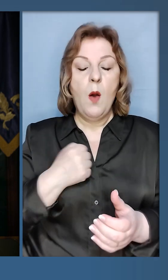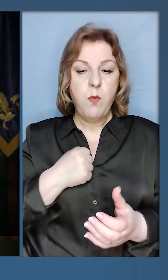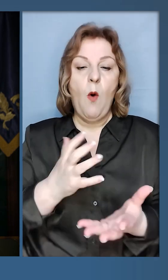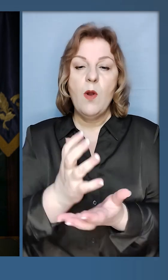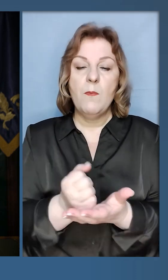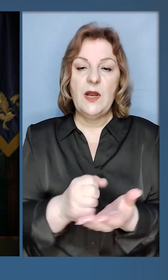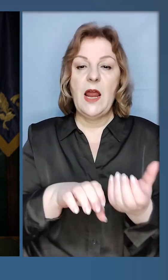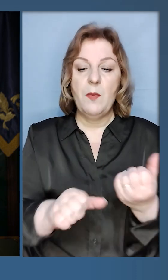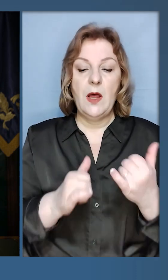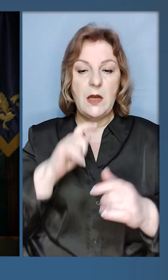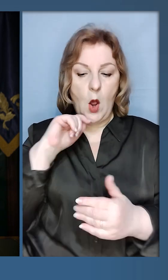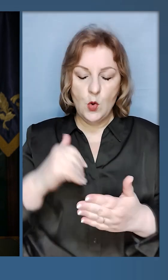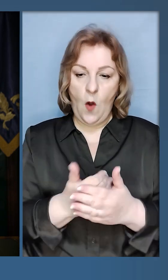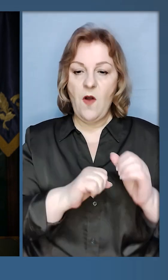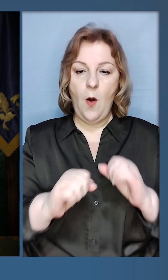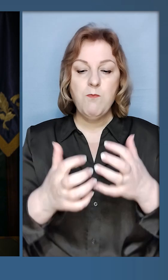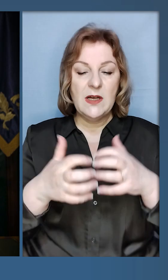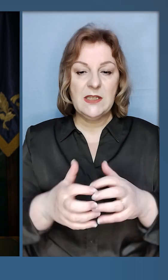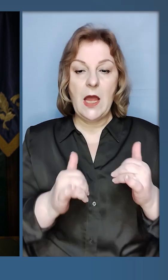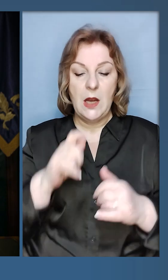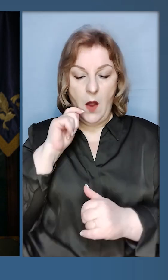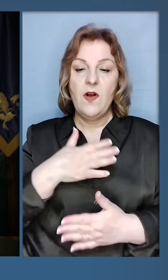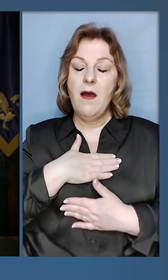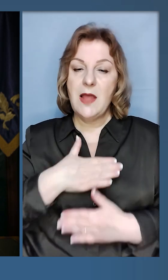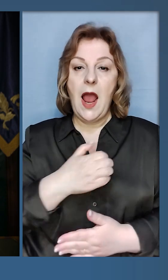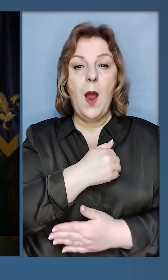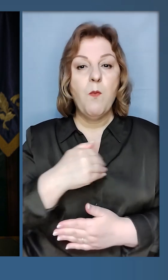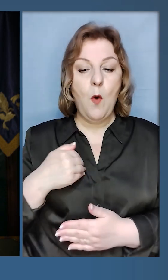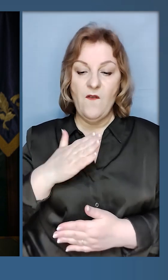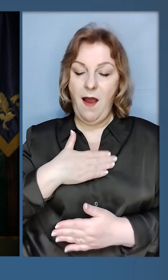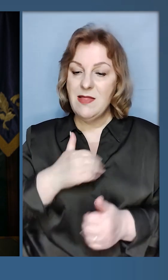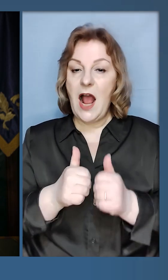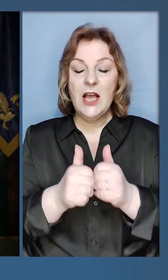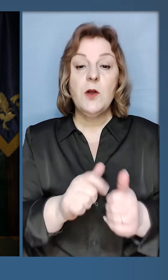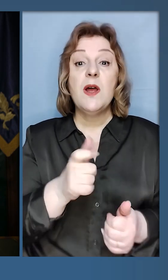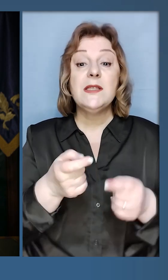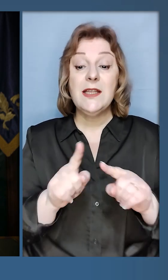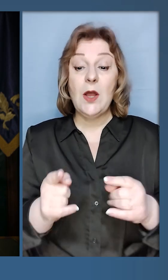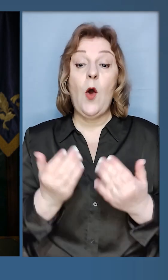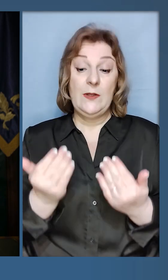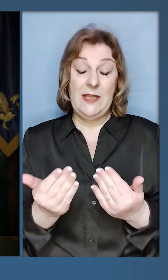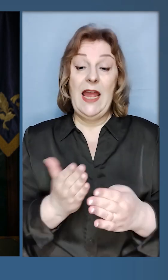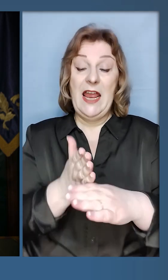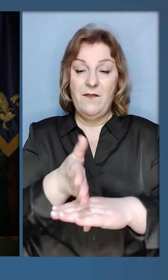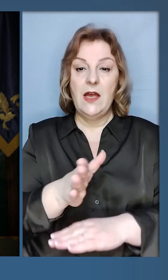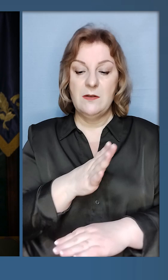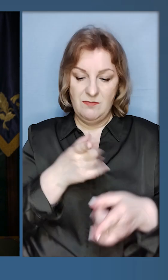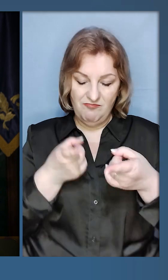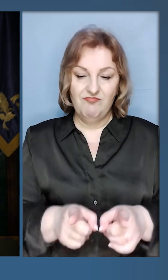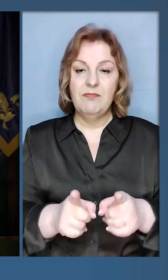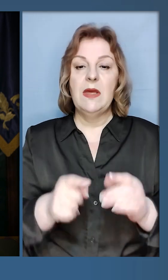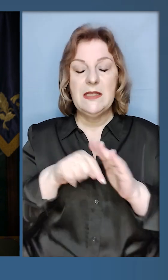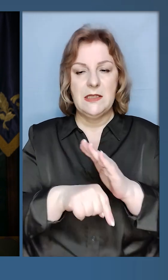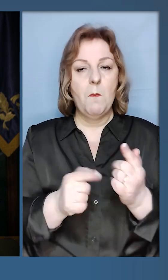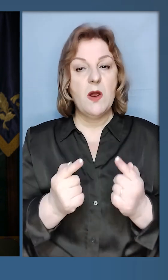боєприпаси для України, нові оборонні системи для України. Я дякую Польщі, дякую нашим партнерам за те, що цей візит